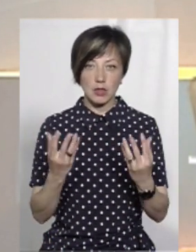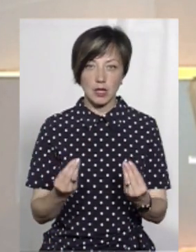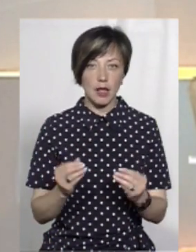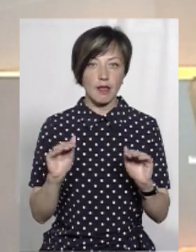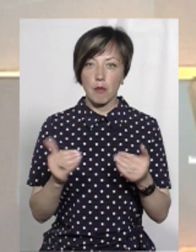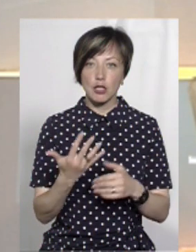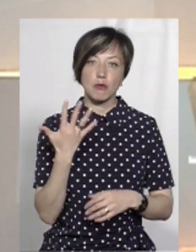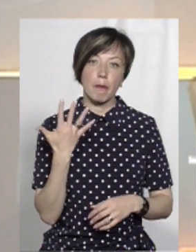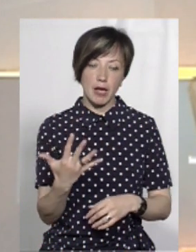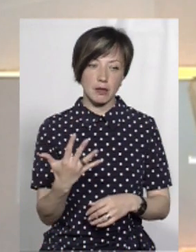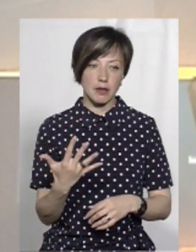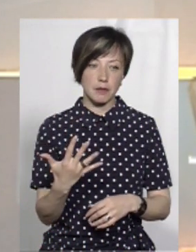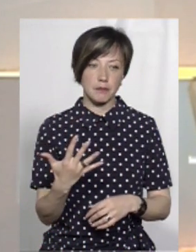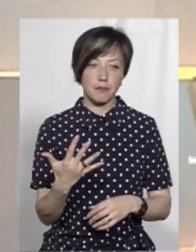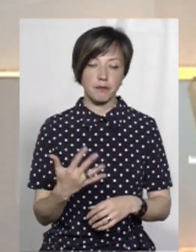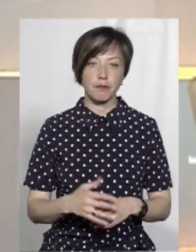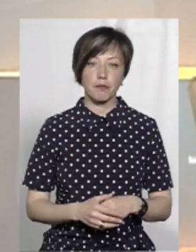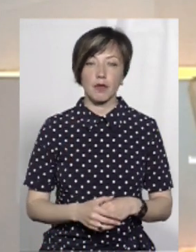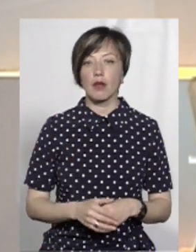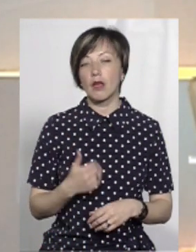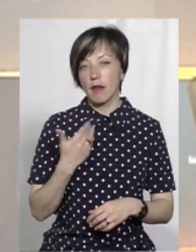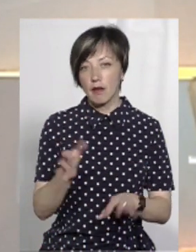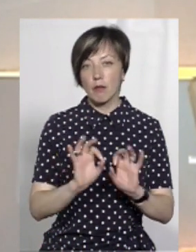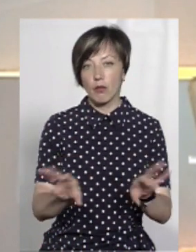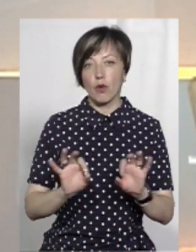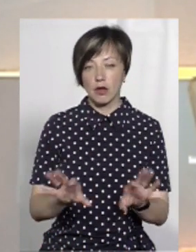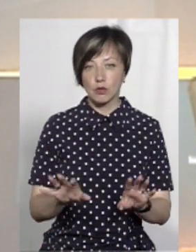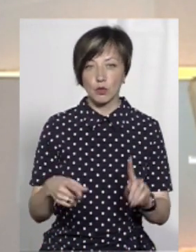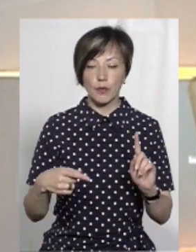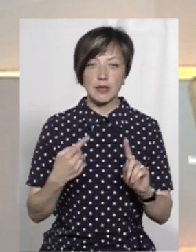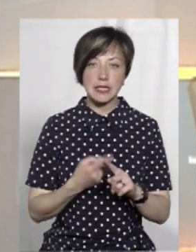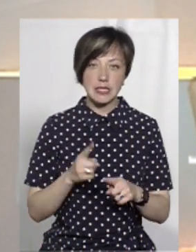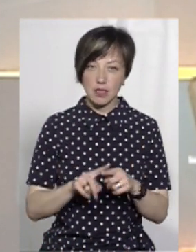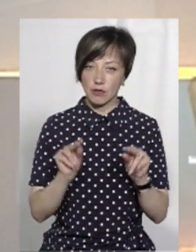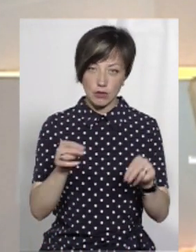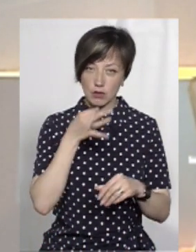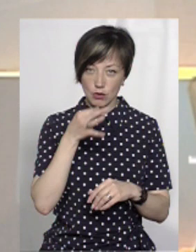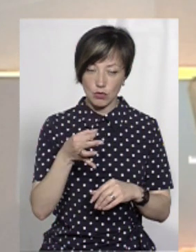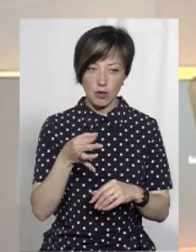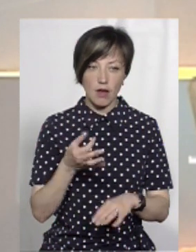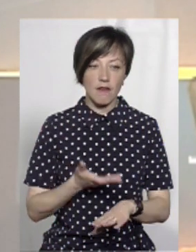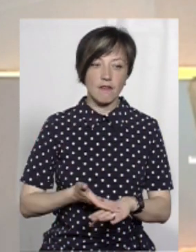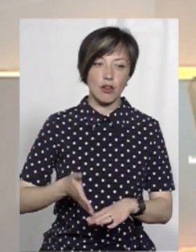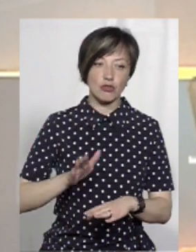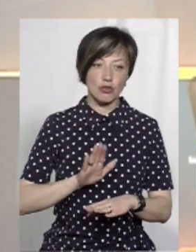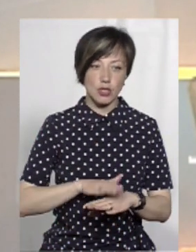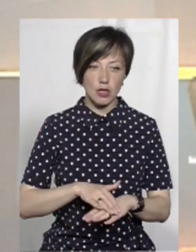не менше п'яти. Не менше п'яти. Я вам пояснюю. Це, відверто скажу, важкий процес